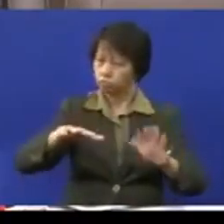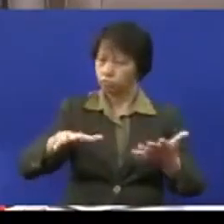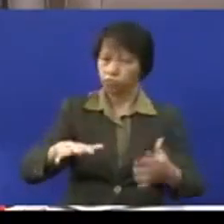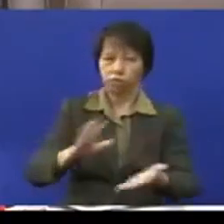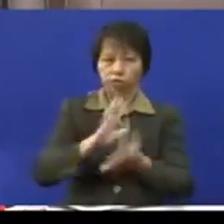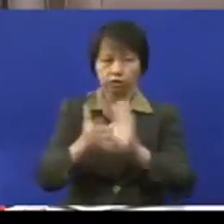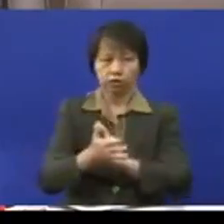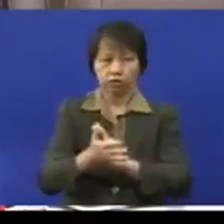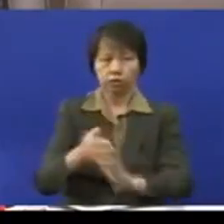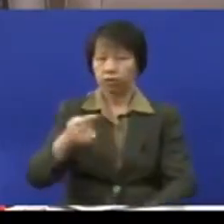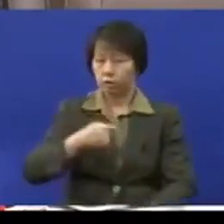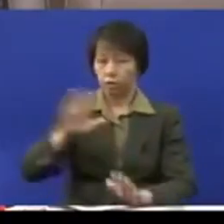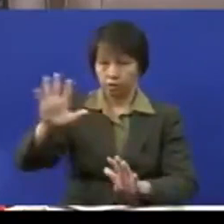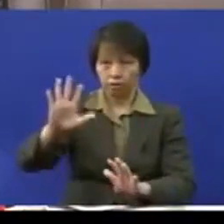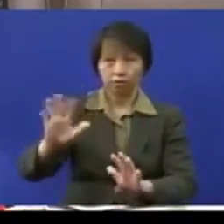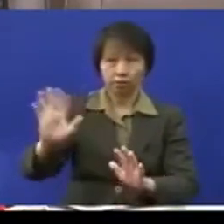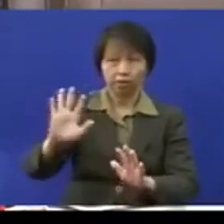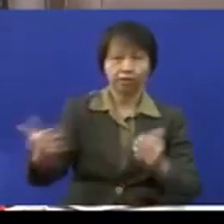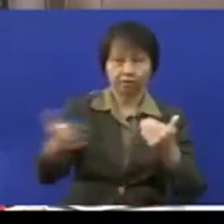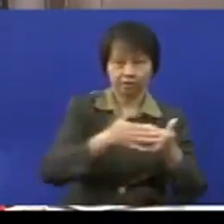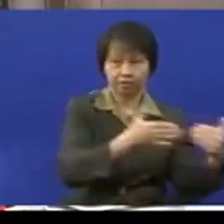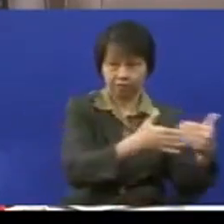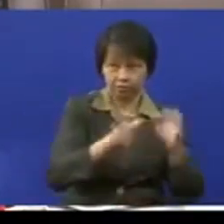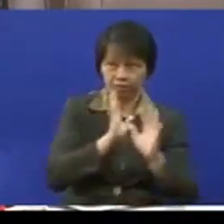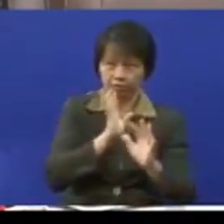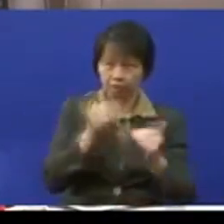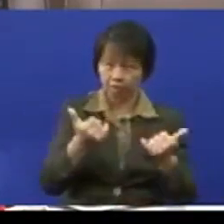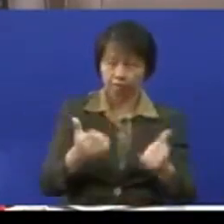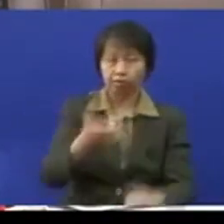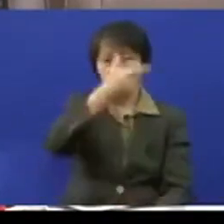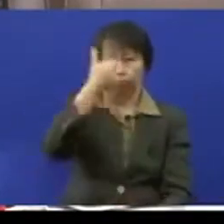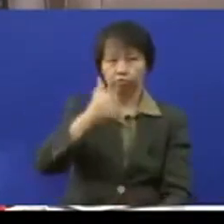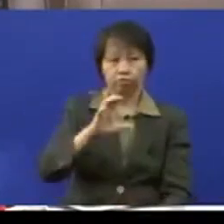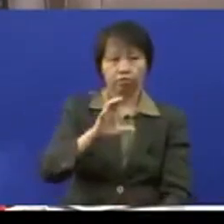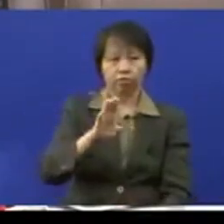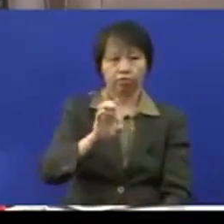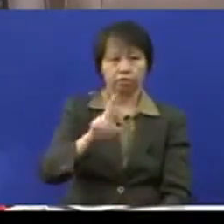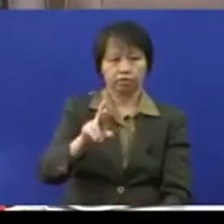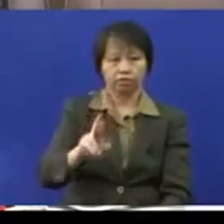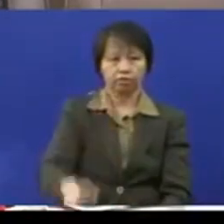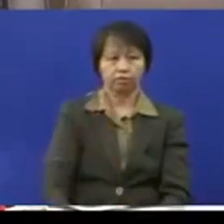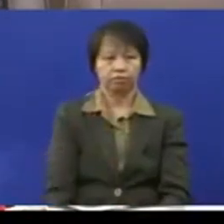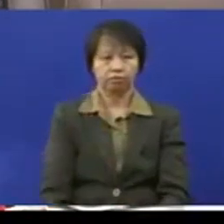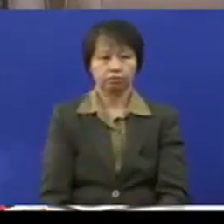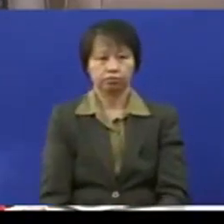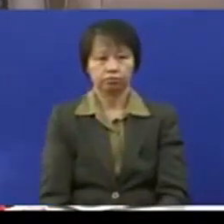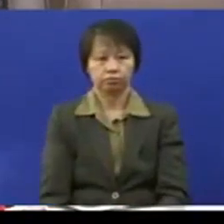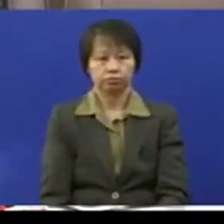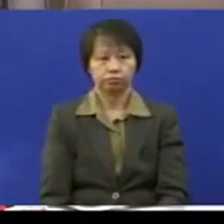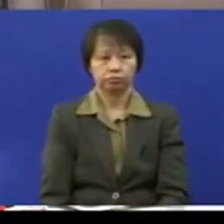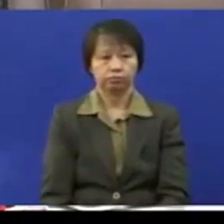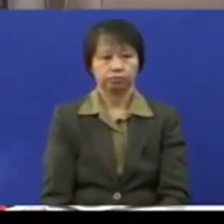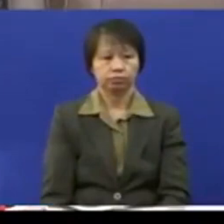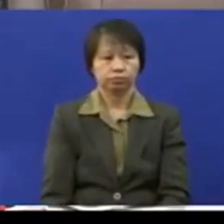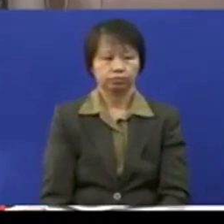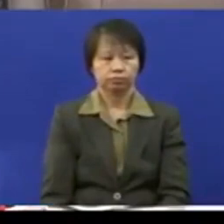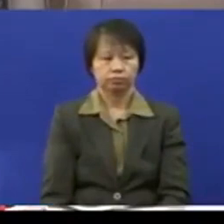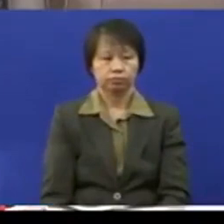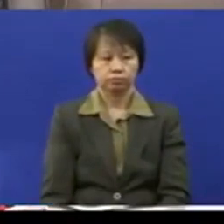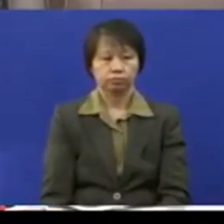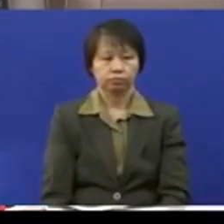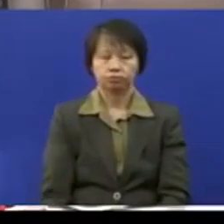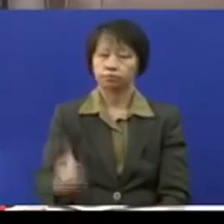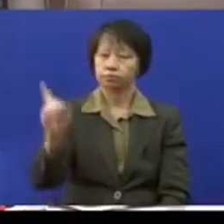saya balik kepada poin saya sebab CBR itu sejauh sejauh. Naman Sarah utama, saya betul-betul perlukan naman Sarah utama